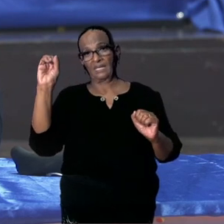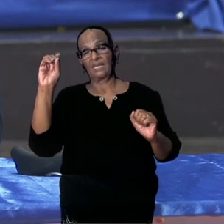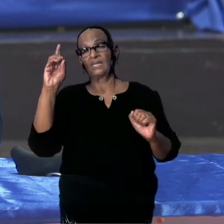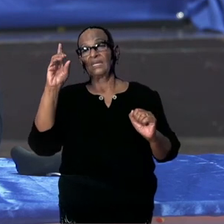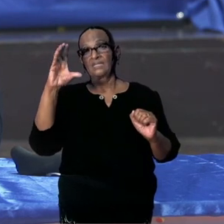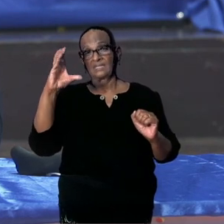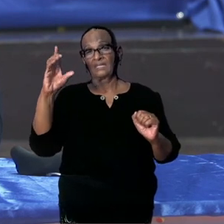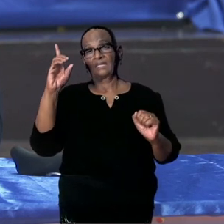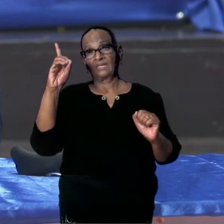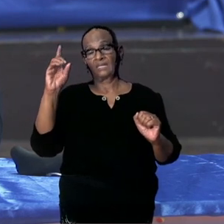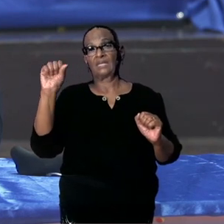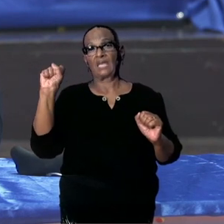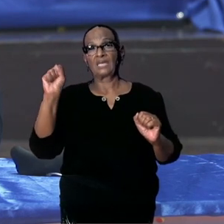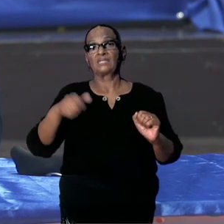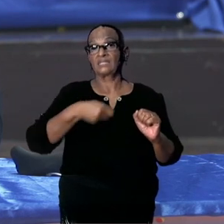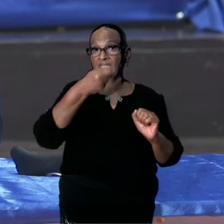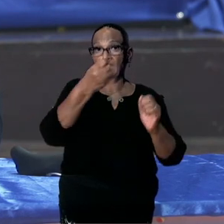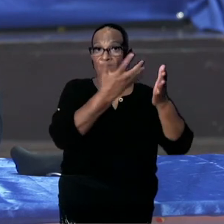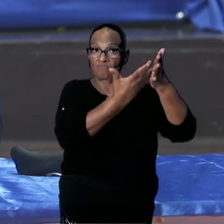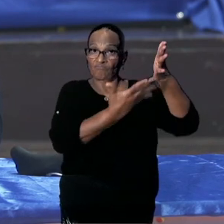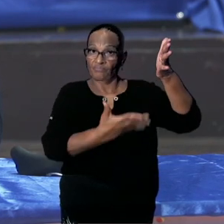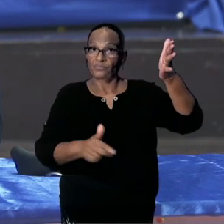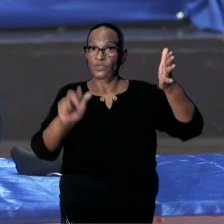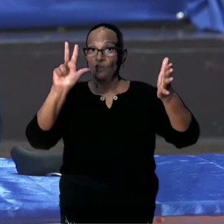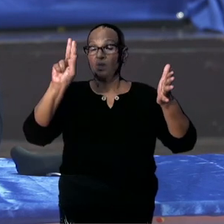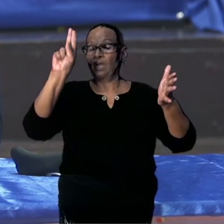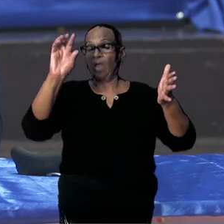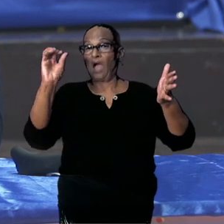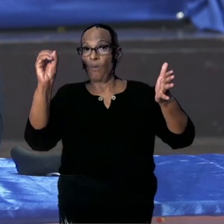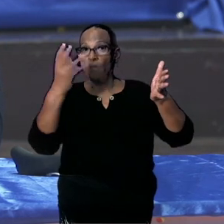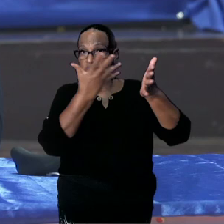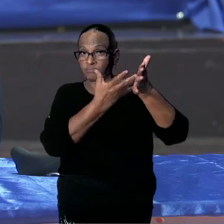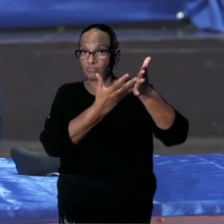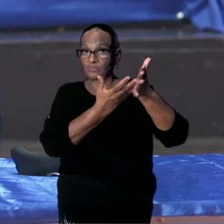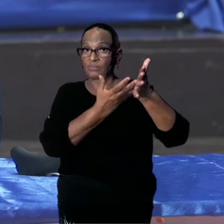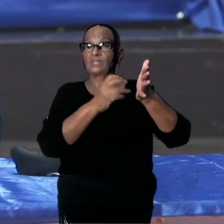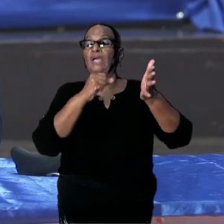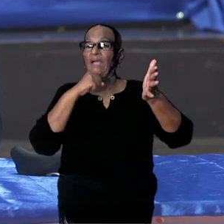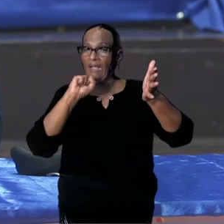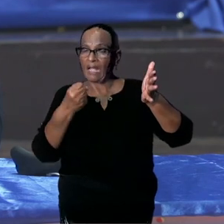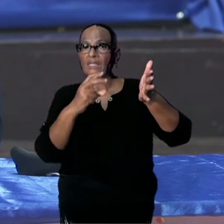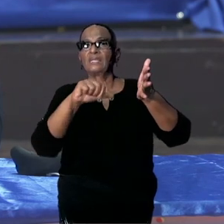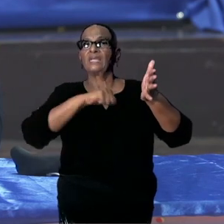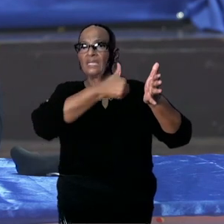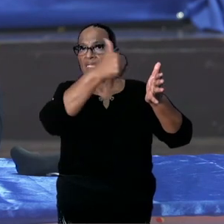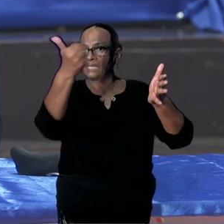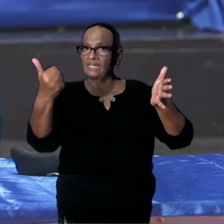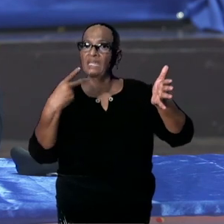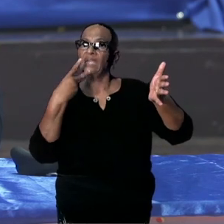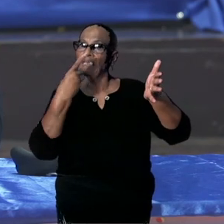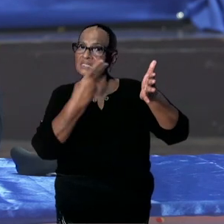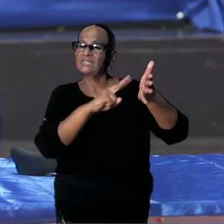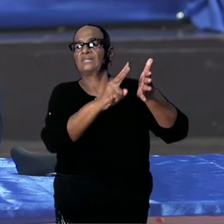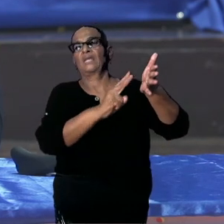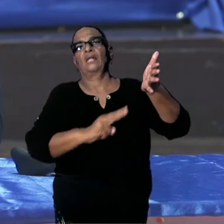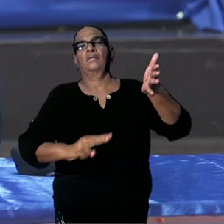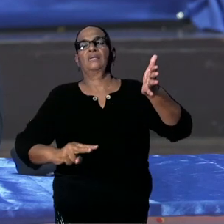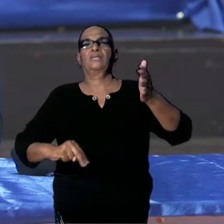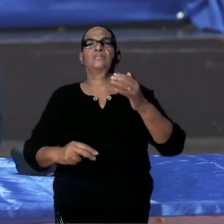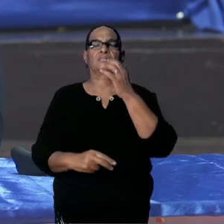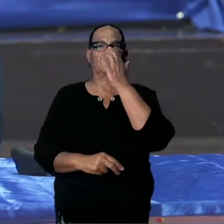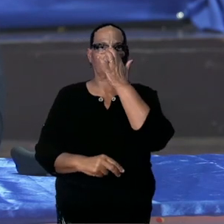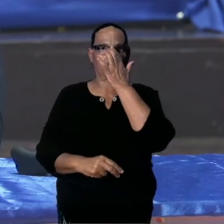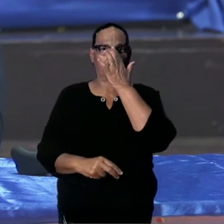hebben gezien van de experts die zeggen, er is ondersteun in de AstraZeneca. Aangezien zij niet overtuigd zijn van de